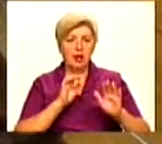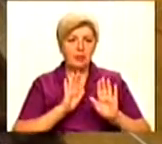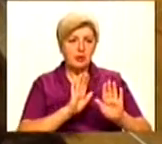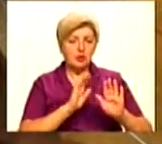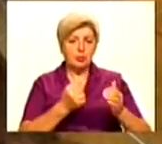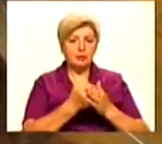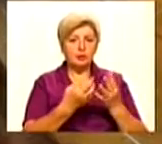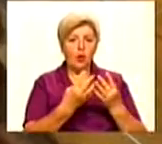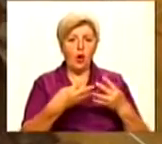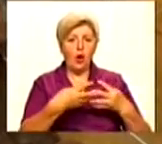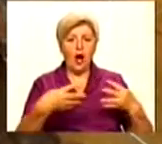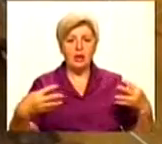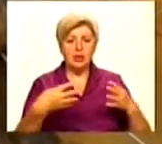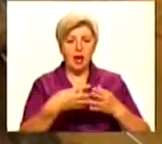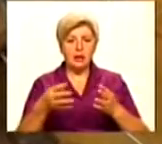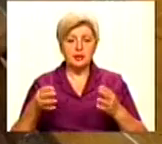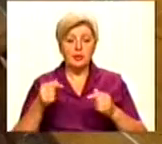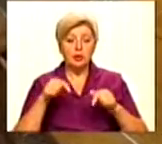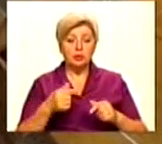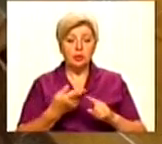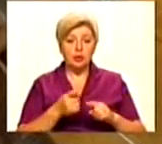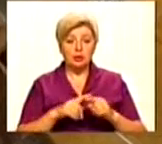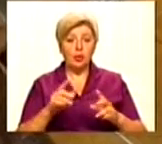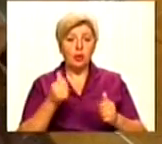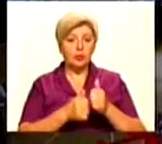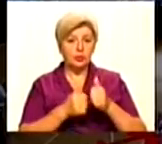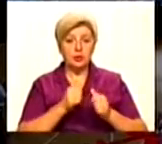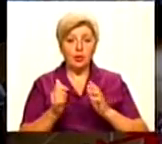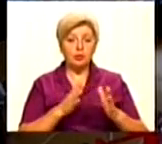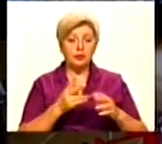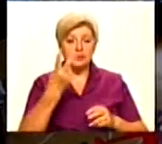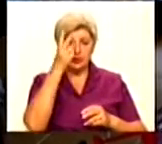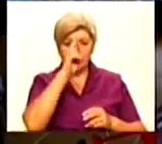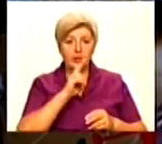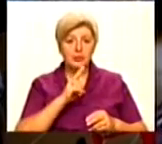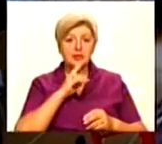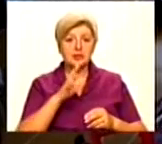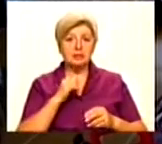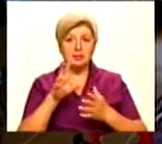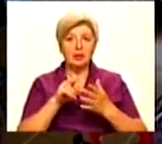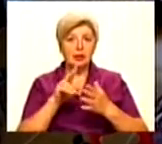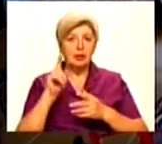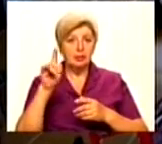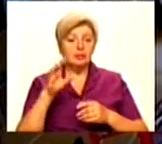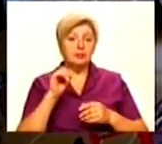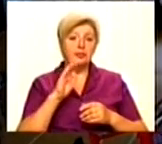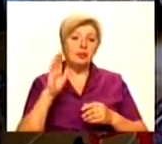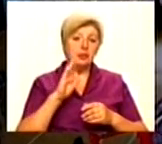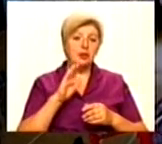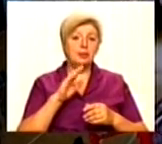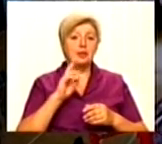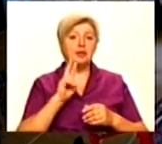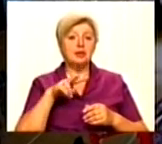канатів. До цього турніру я готувався два місяці. Тренувався зі спаринг-партнерами Олександра Усика та Володимира Кличка. Ми хотіли